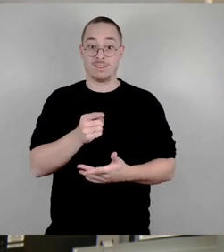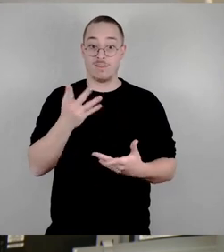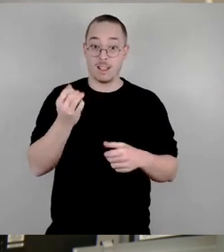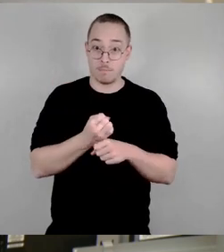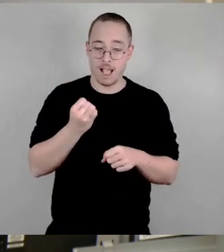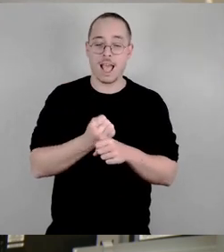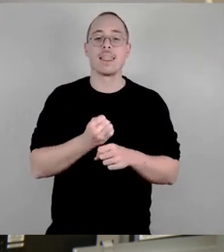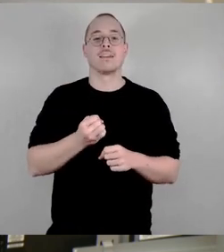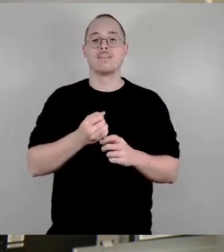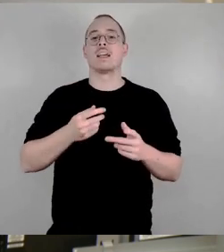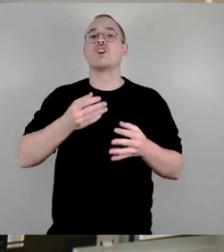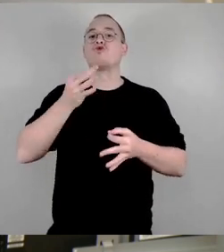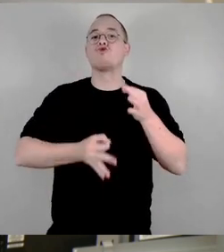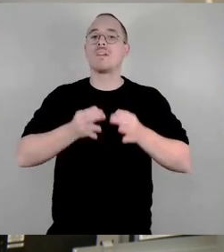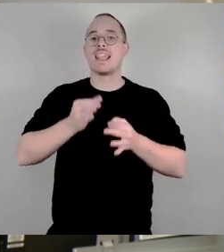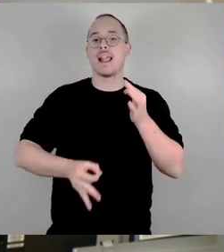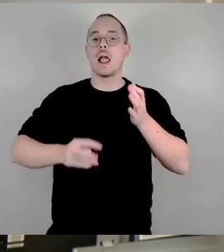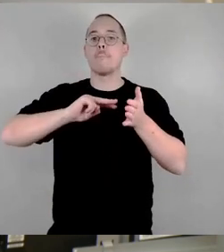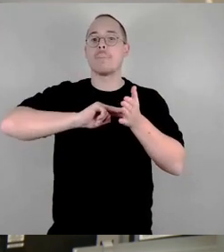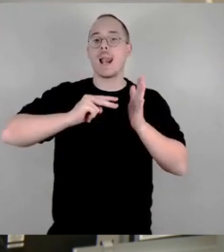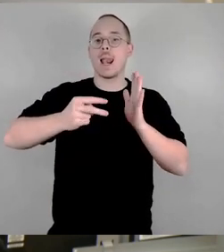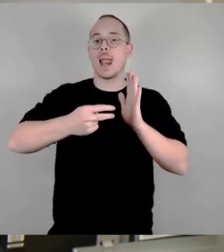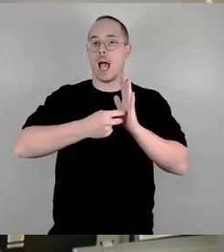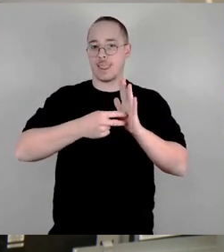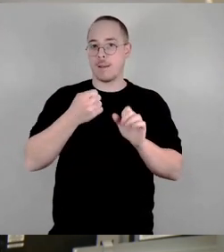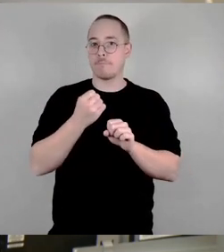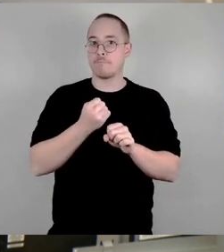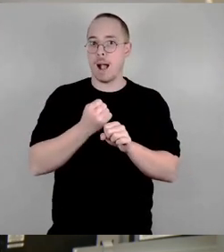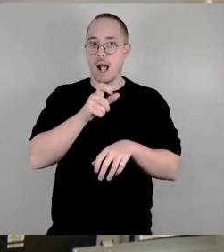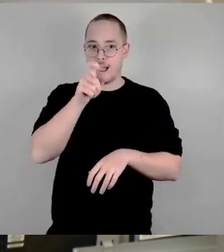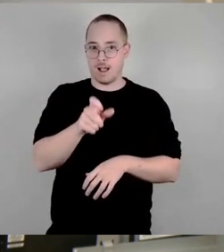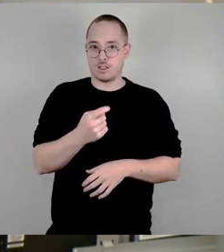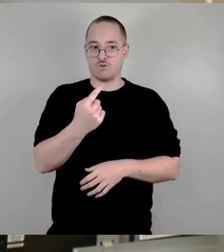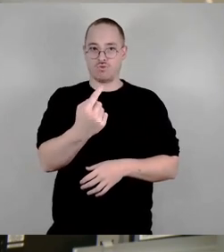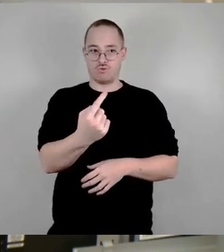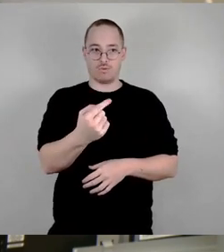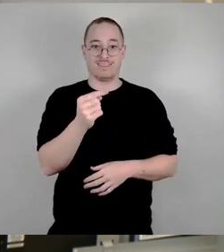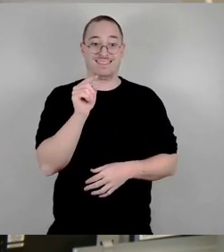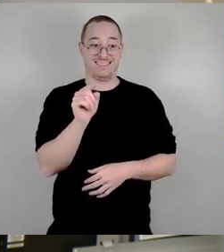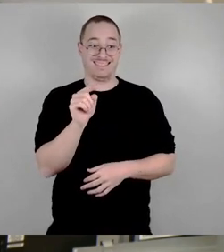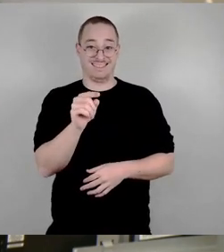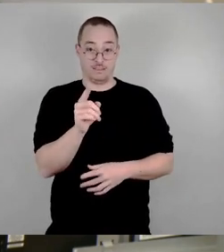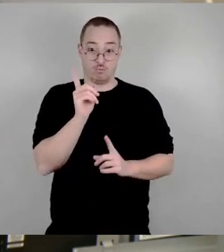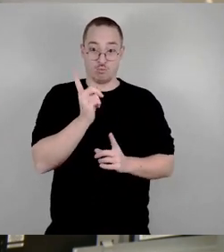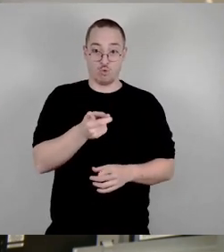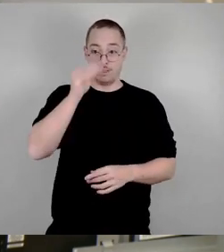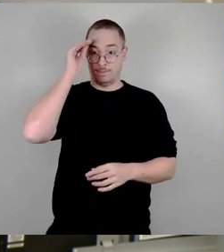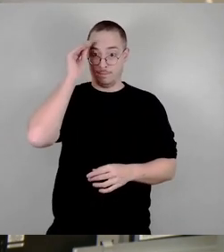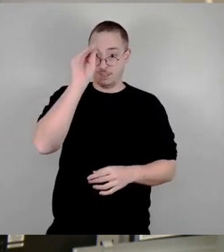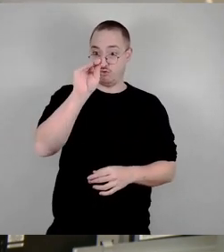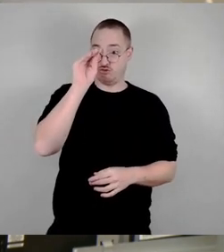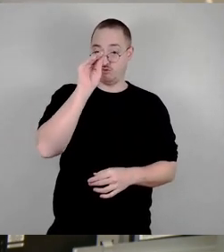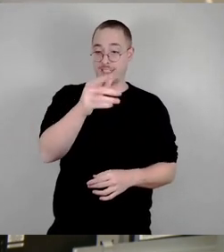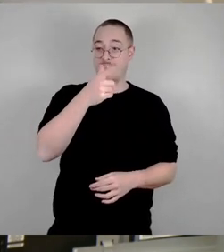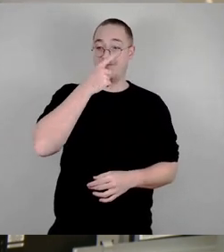Straßenmusik. Und der hört sich das an. Bevor du eine Genehmigung bekommst, auf einem öffentlichen Platz zu spielen, musst du